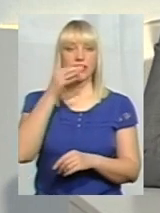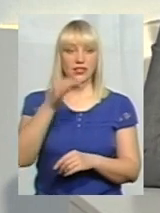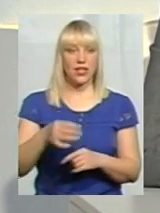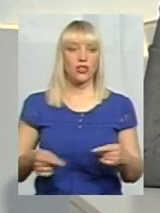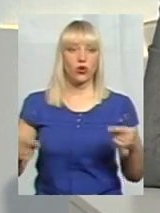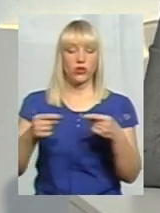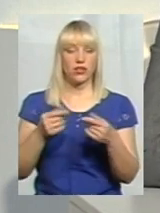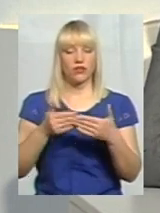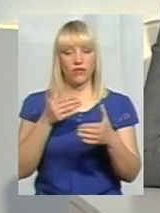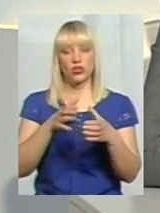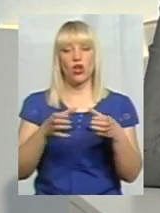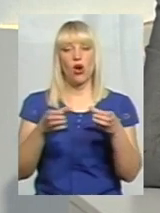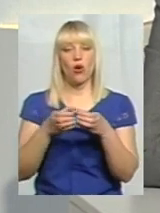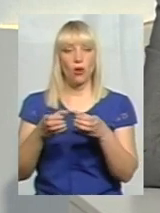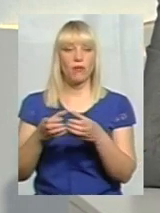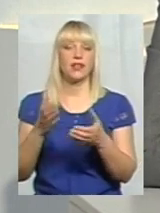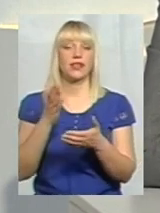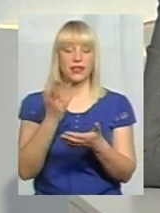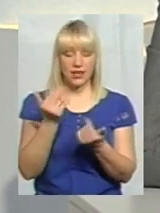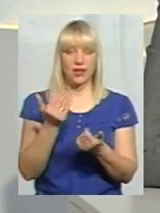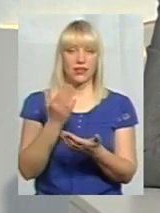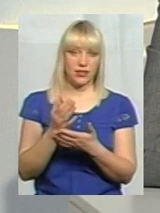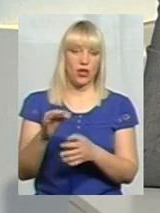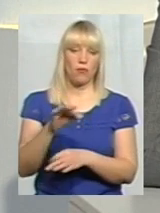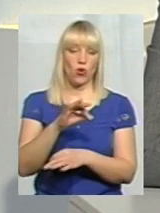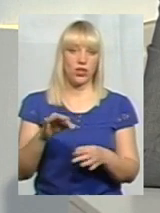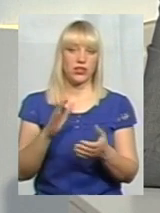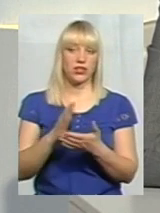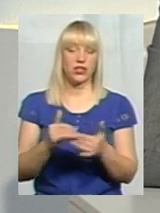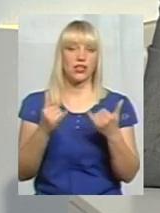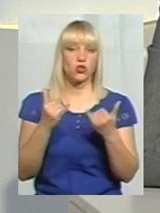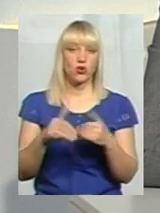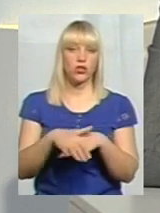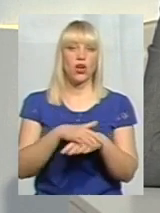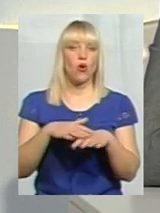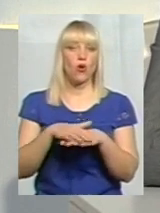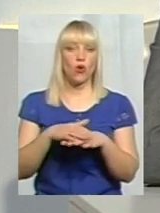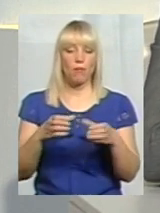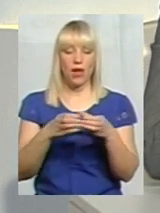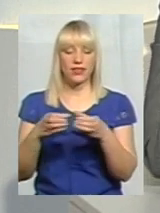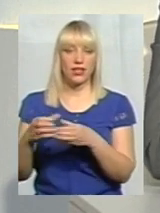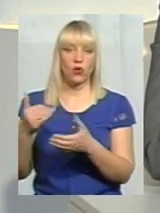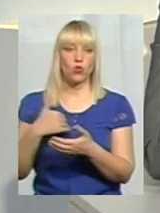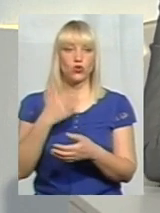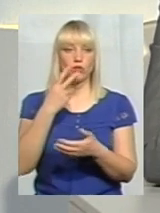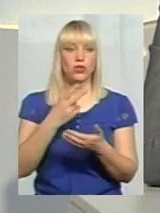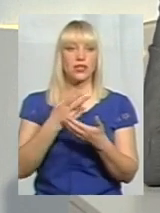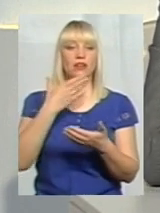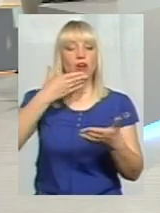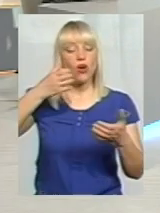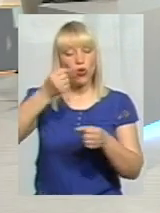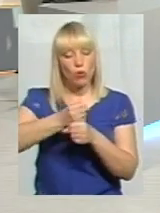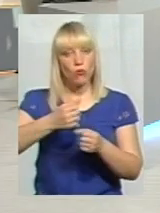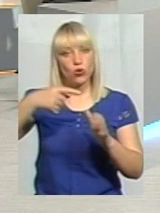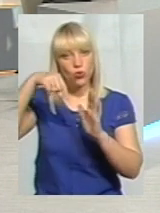громади. Проекти є досить цікаві, але на сьогодні громади хочуть показати роботу саме в своїй громаді і